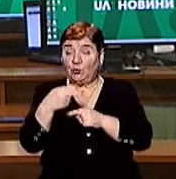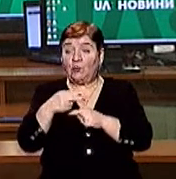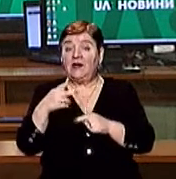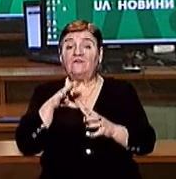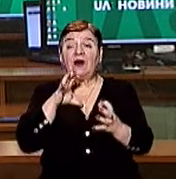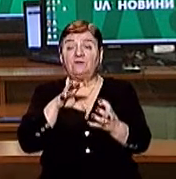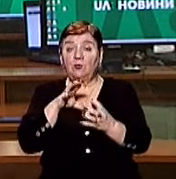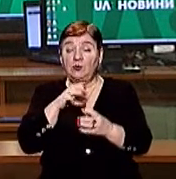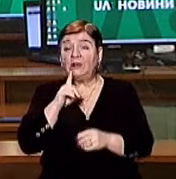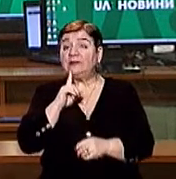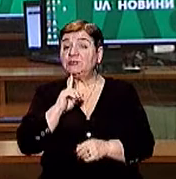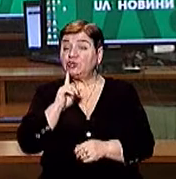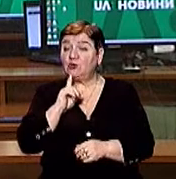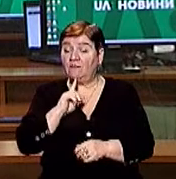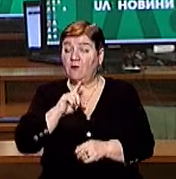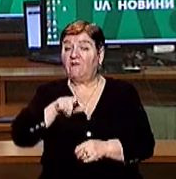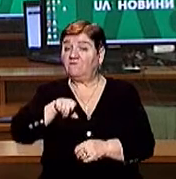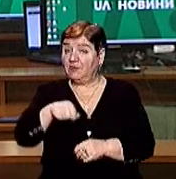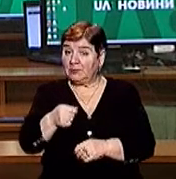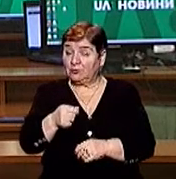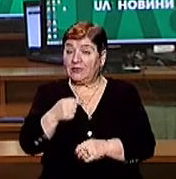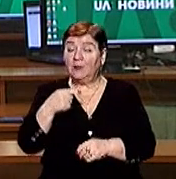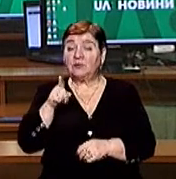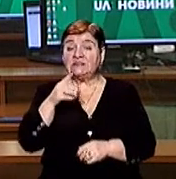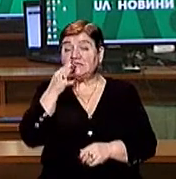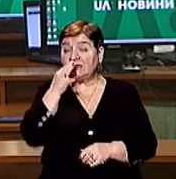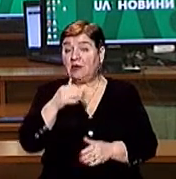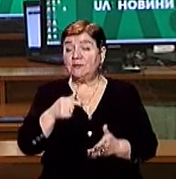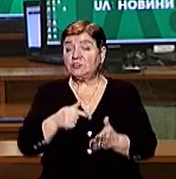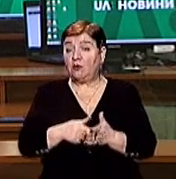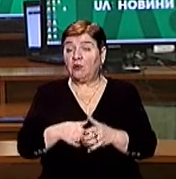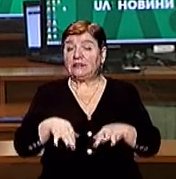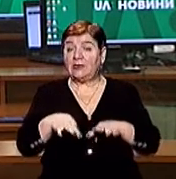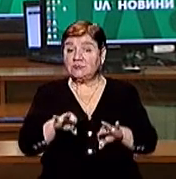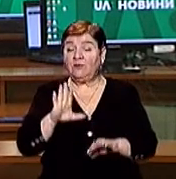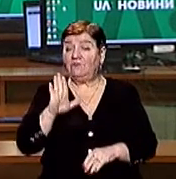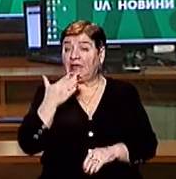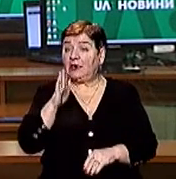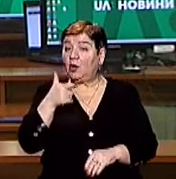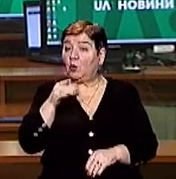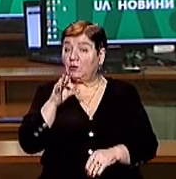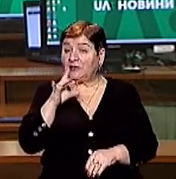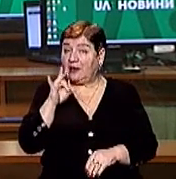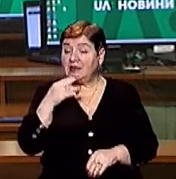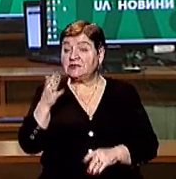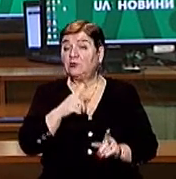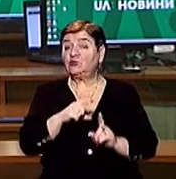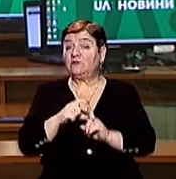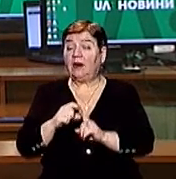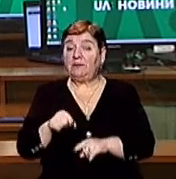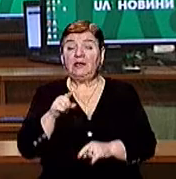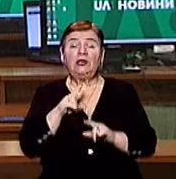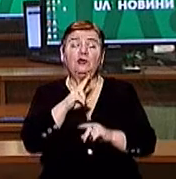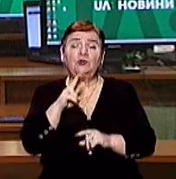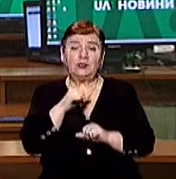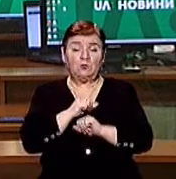комунальних автобусах можуть тимчасово вимкнути Про це повідомив директор міського муніципального транспорту Віталій Готра За його словами, наразі